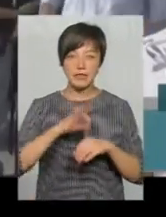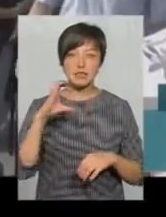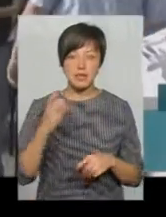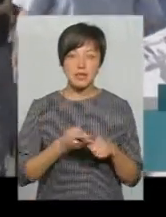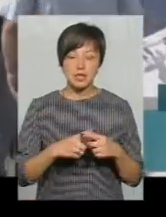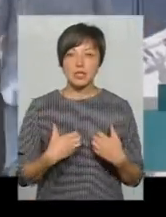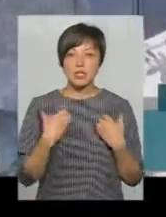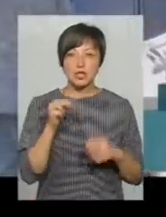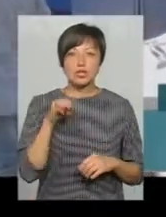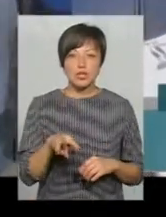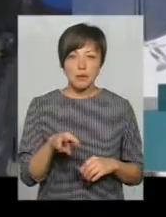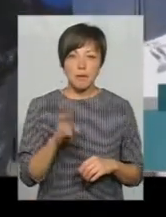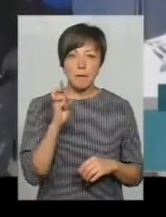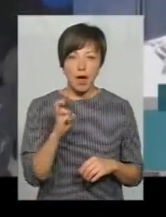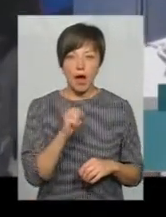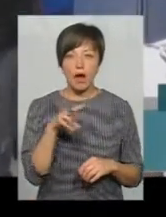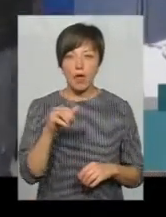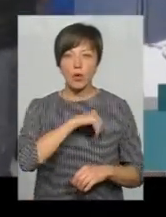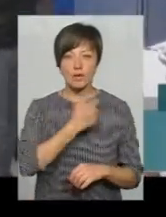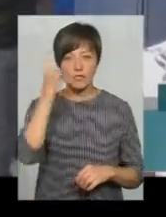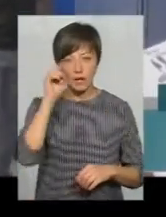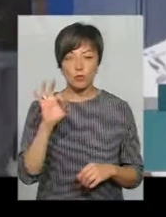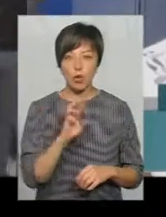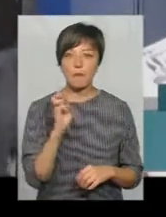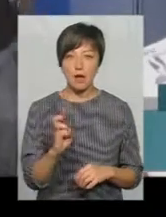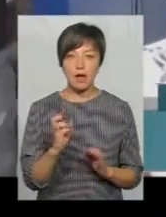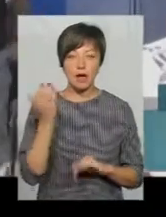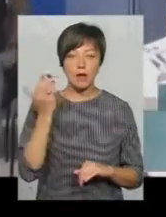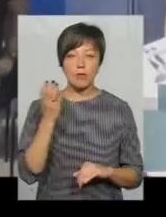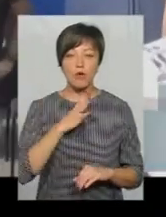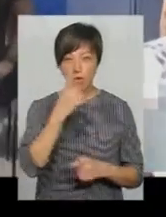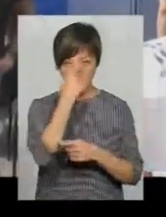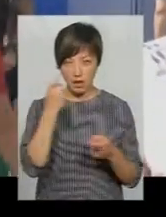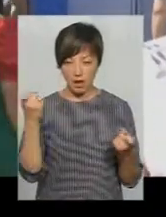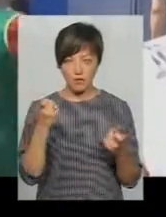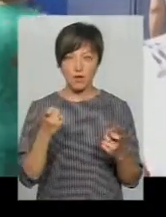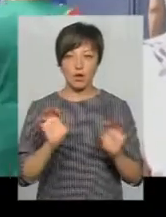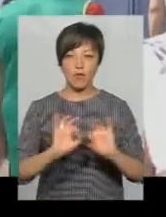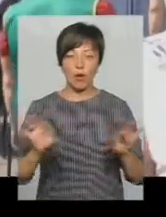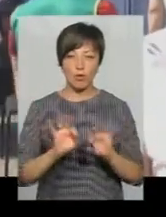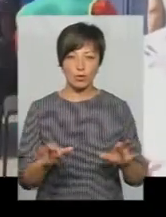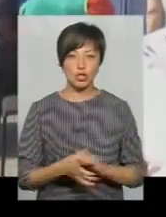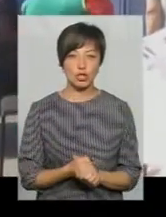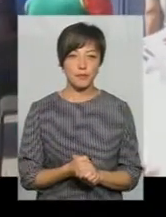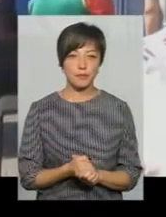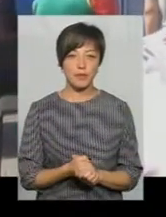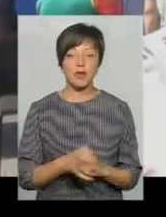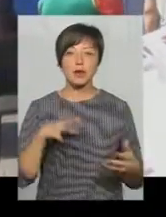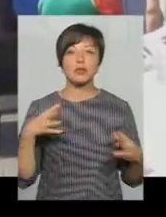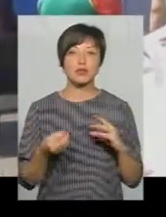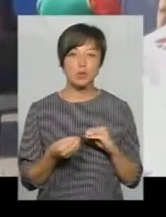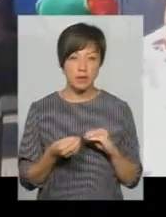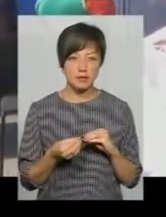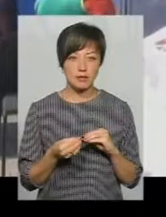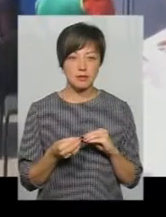звичайно, страшніше, ніж Б, але б хотілося знати і про Б, так як було заявлено в оголошенні. Ну, результат